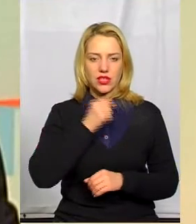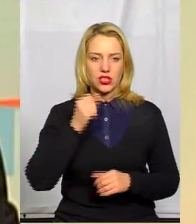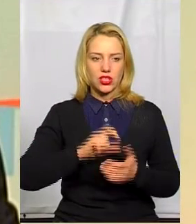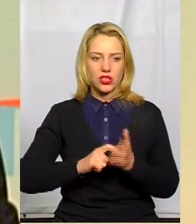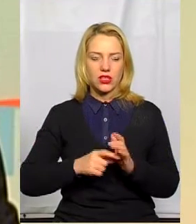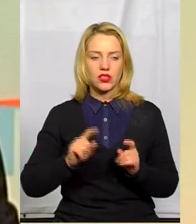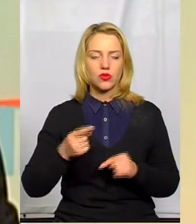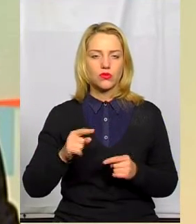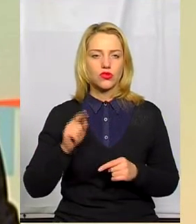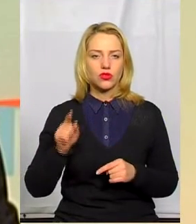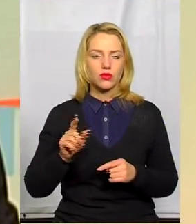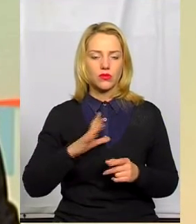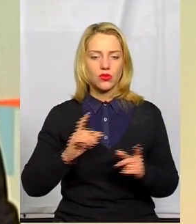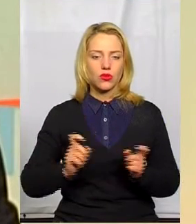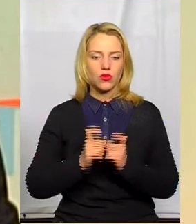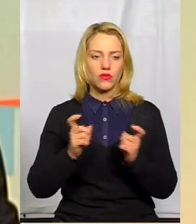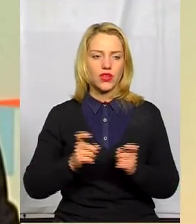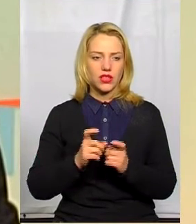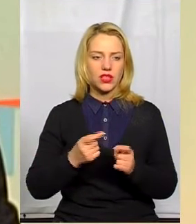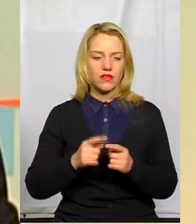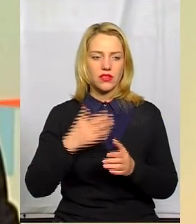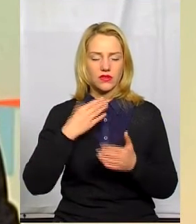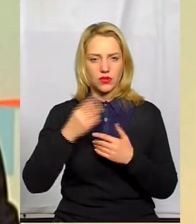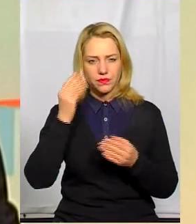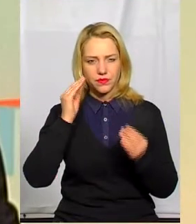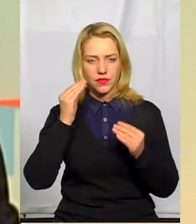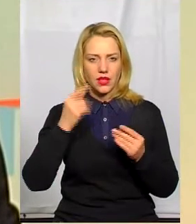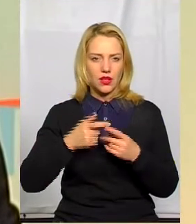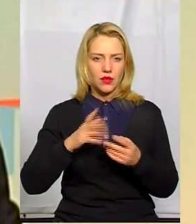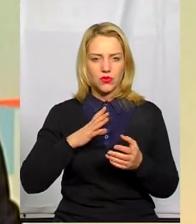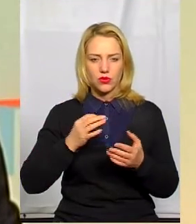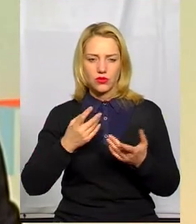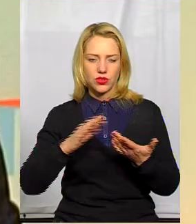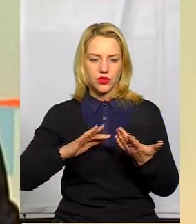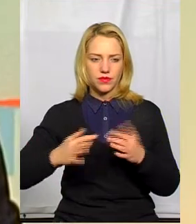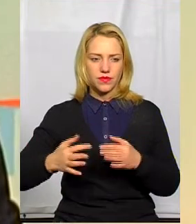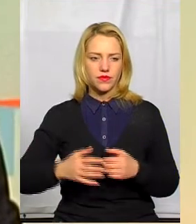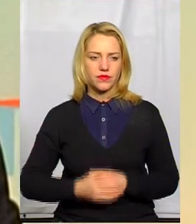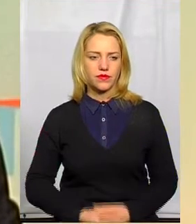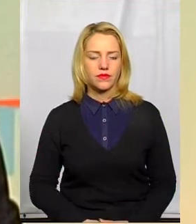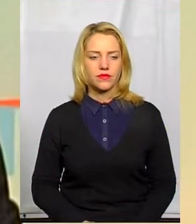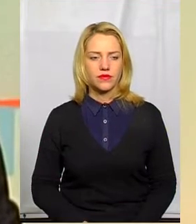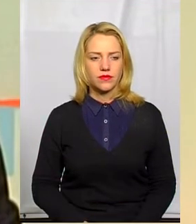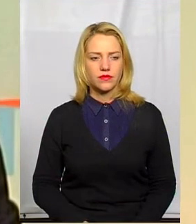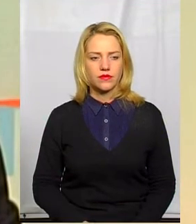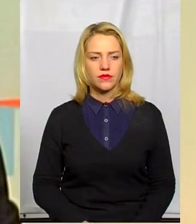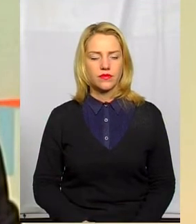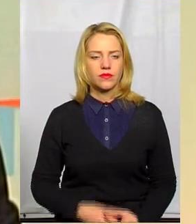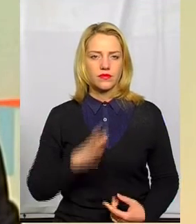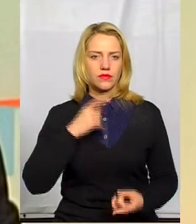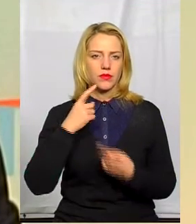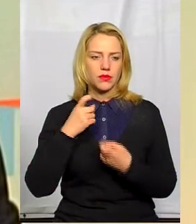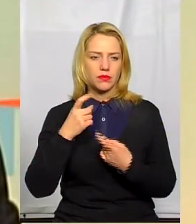тому що ось якраз дітлахів там не те, що конфлікти, а якісь такі стереотипні поняття були, вони її трішки, ось, знову ж таки, якимись там невеличкими образливими